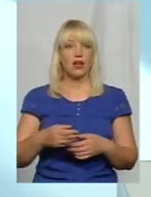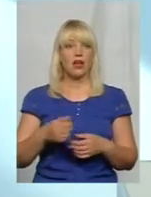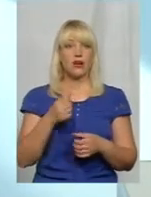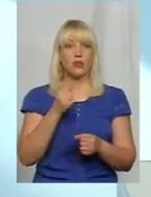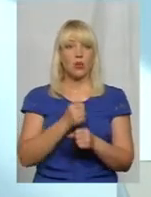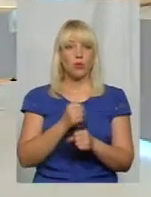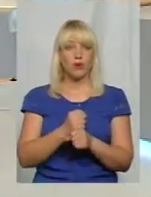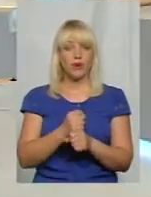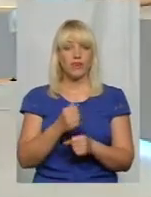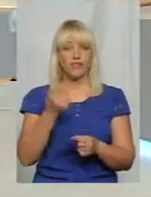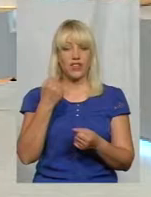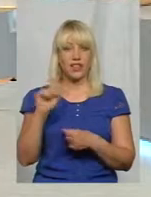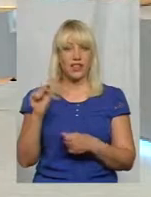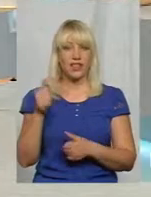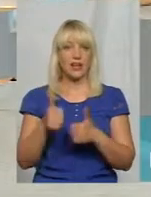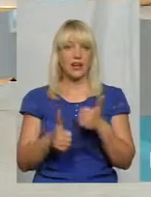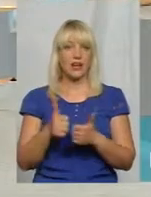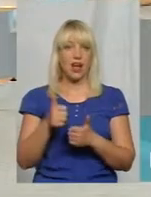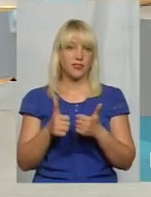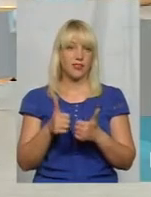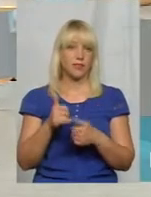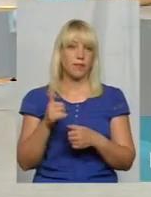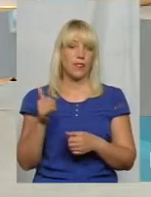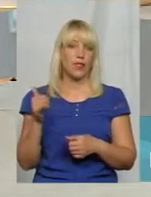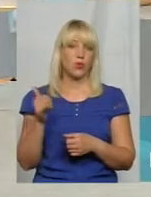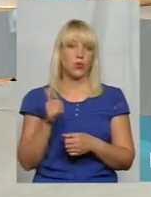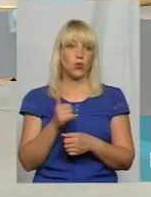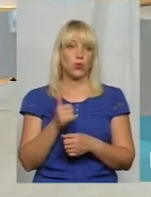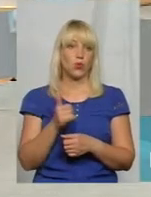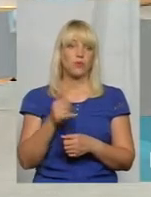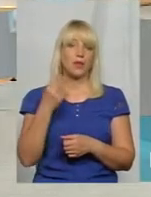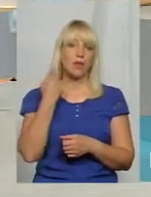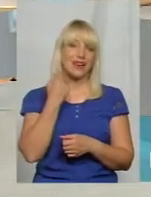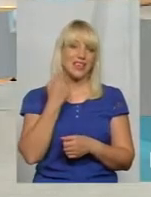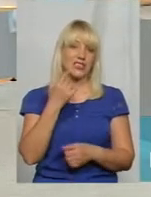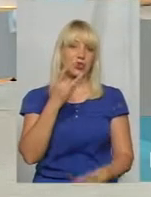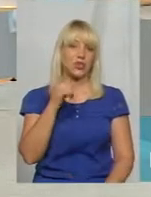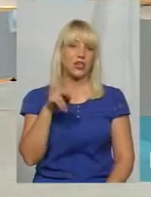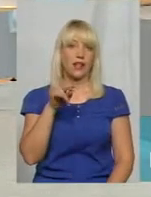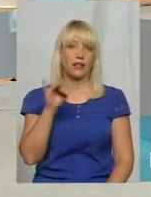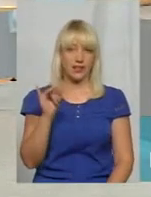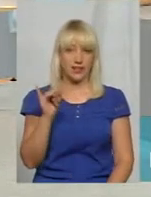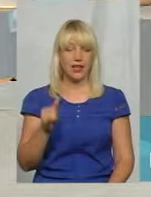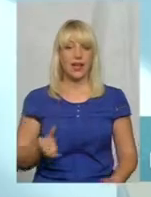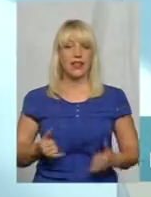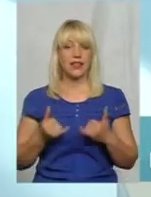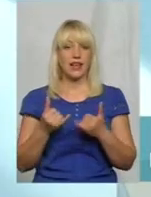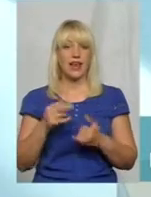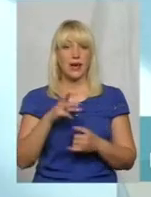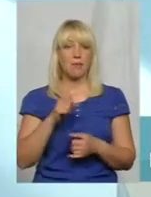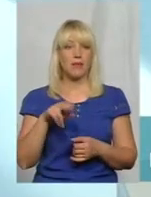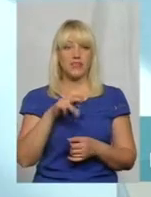зробили, виграли грант у Британської Ради для Меджибу вже